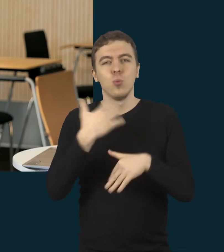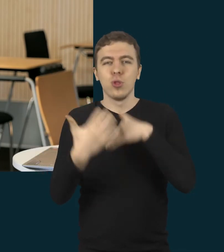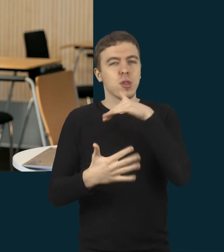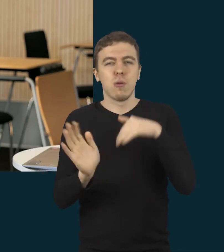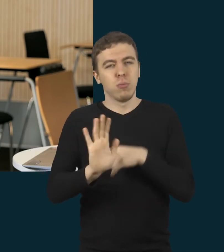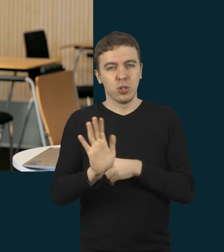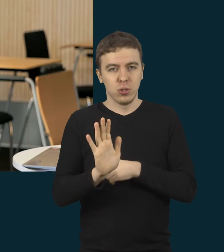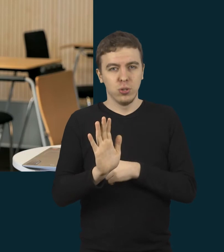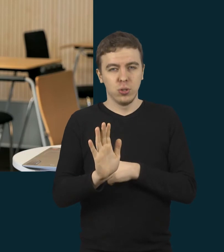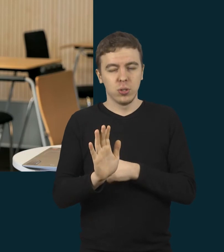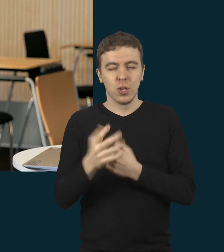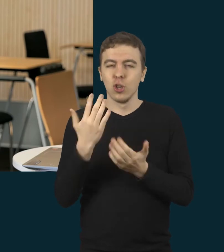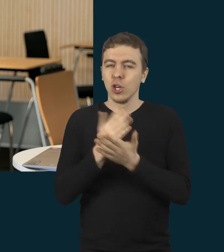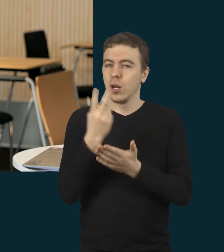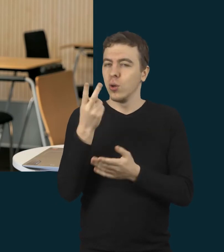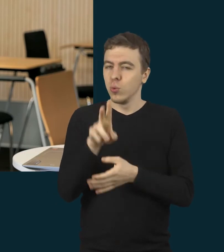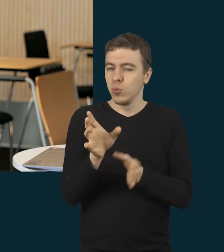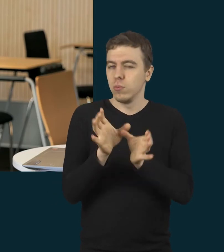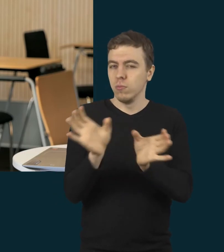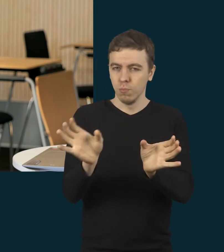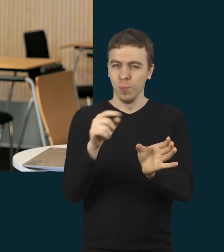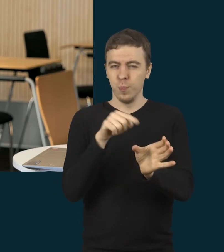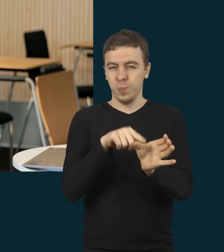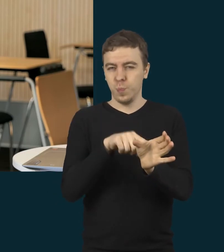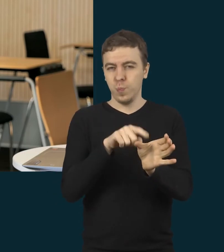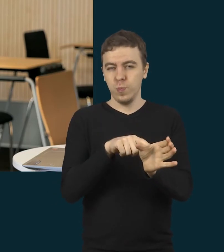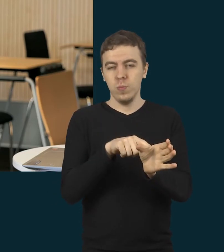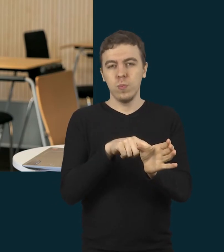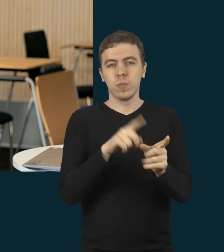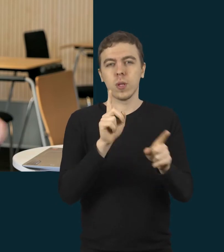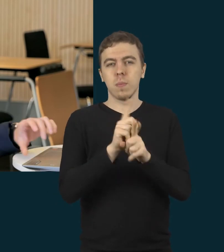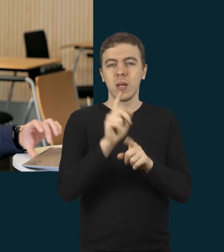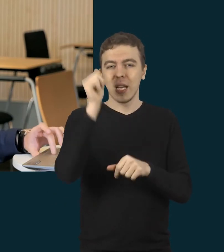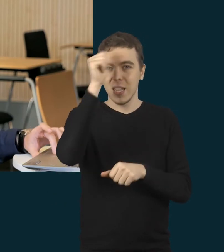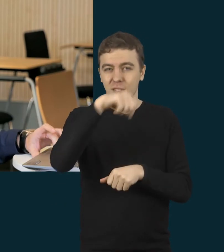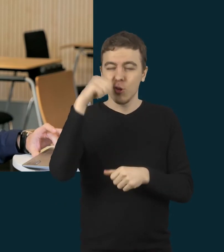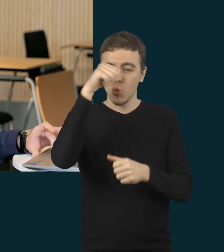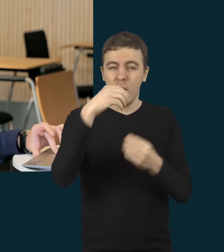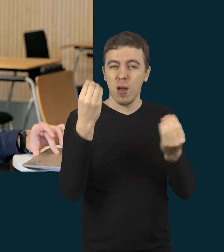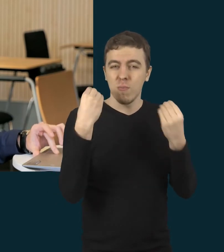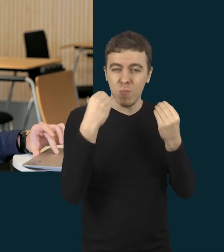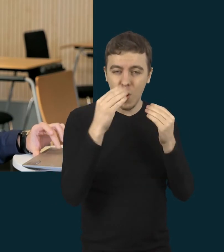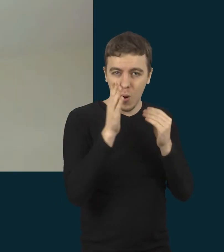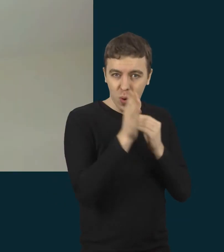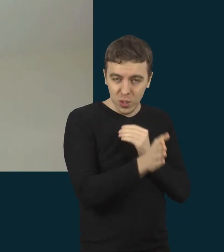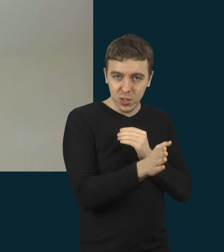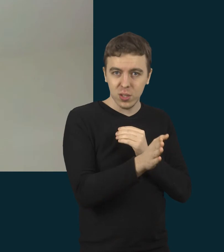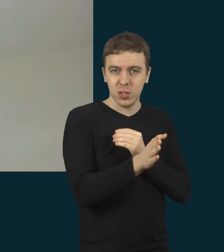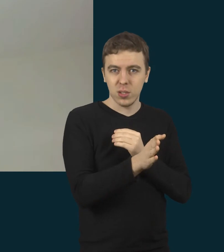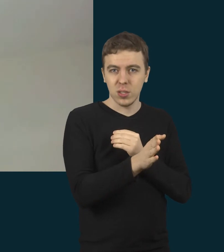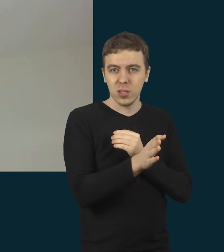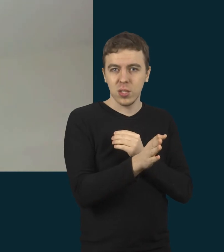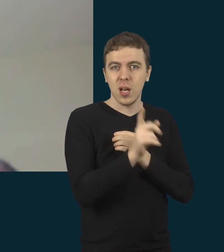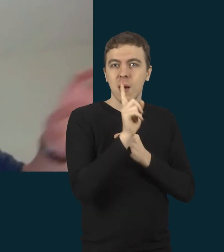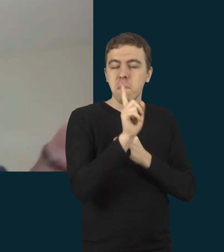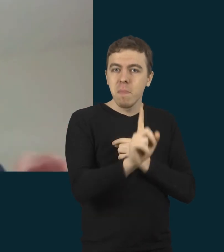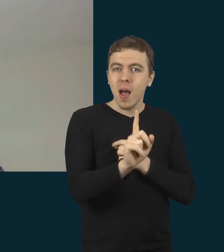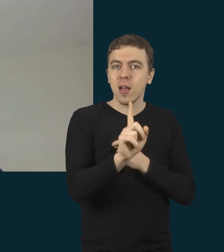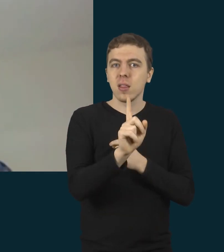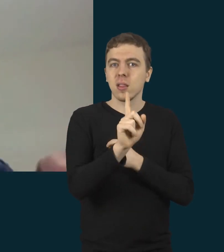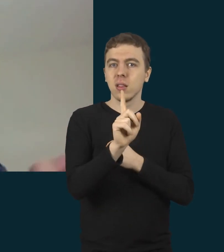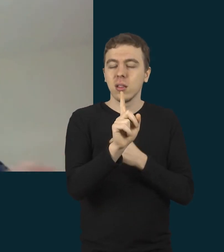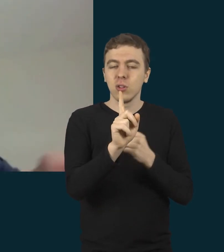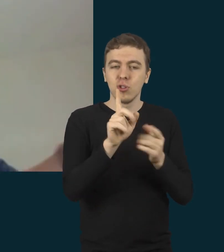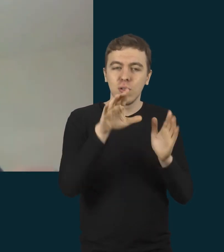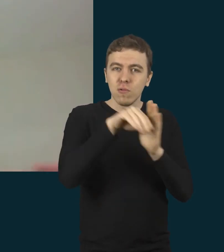tokios individualios prieigos prie mokymo su tokiu atskirimo jo